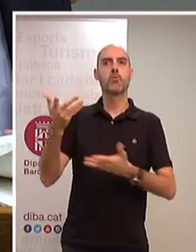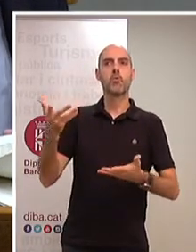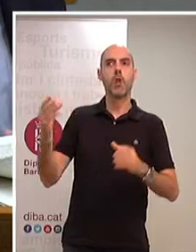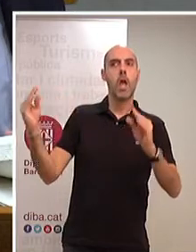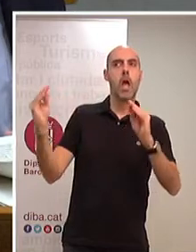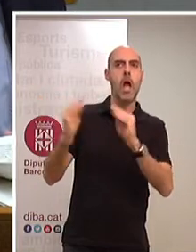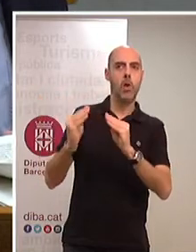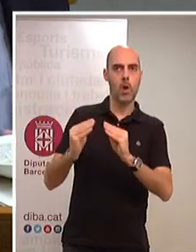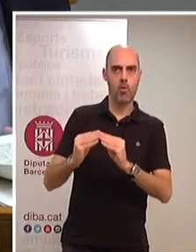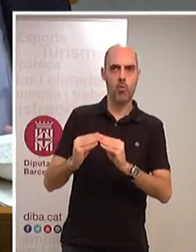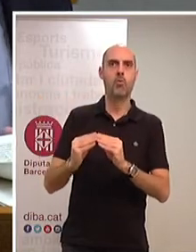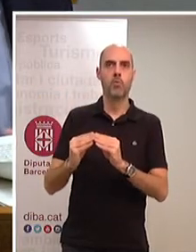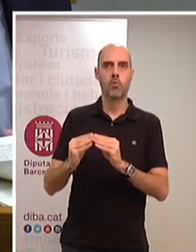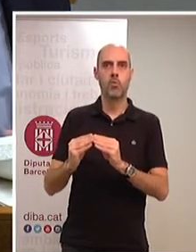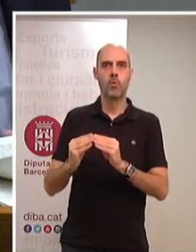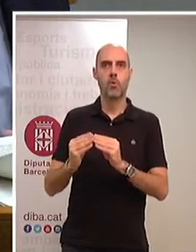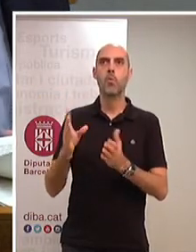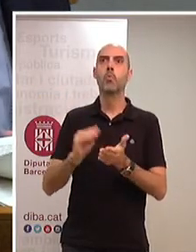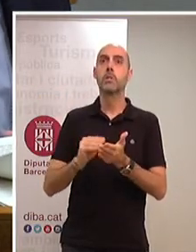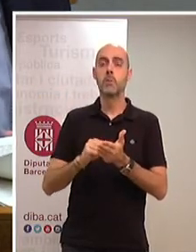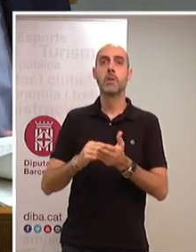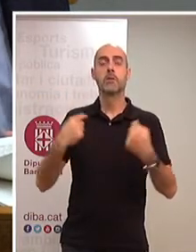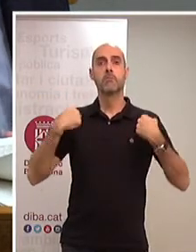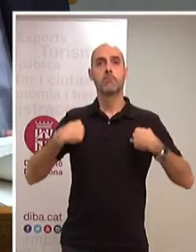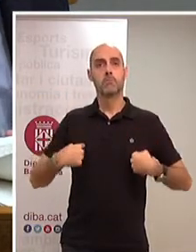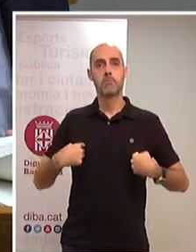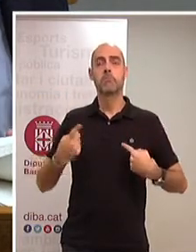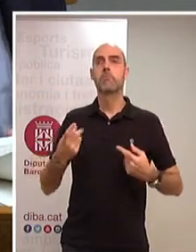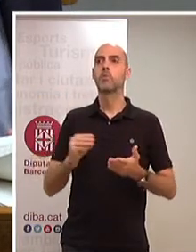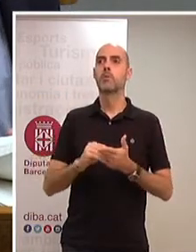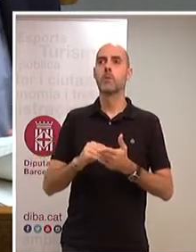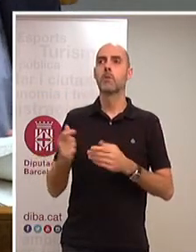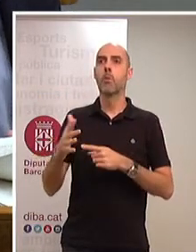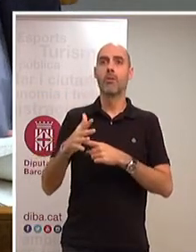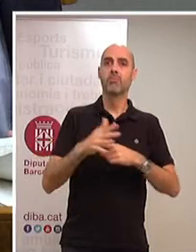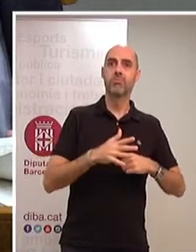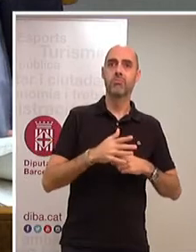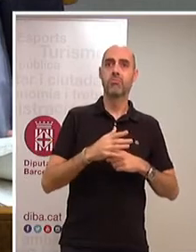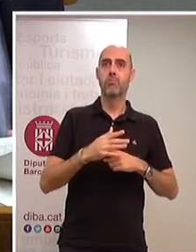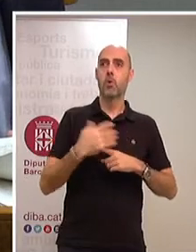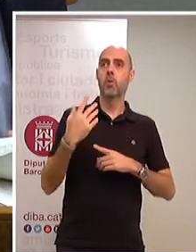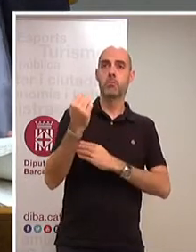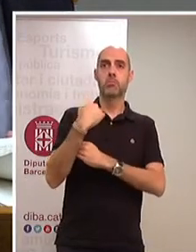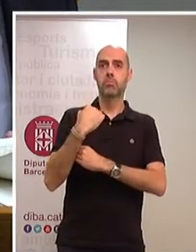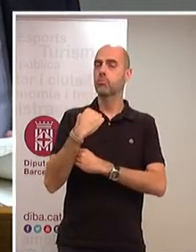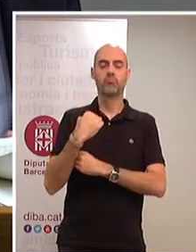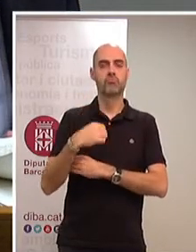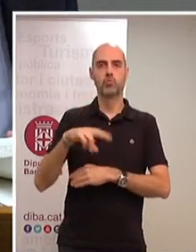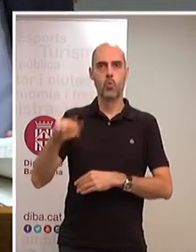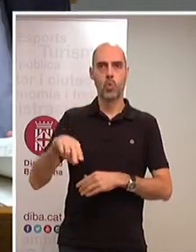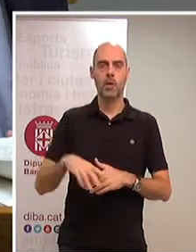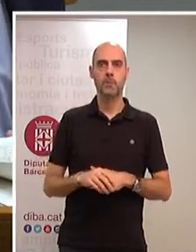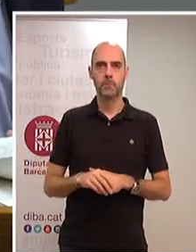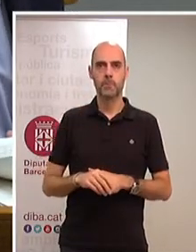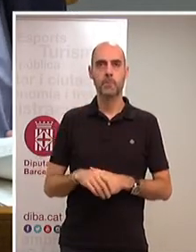còmode, uns altres una mica incòmode, ens hem sentit que no ens excloia de la seva representació institucional als actes públics